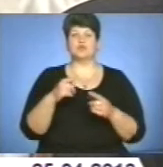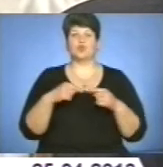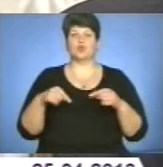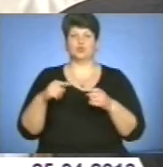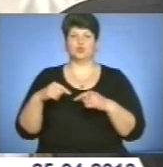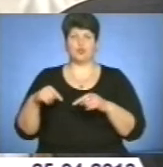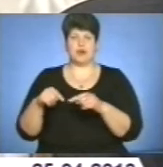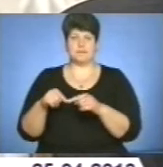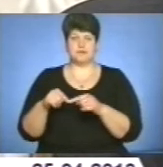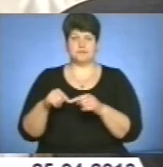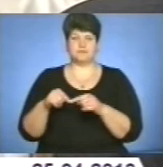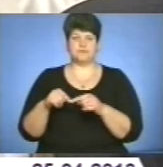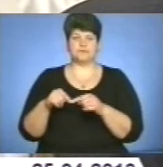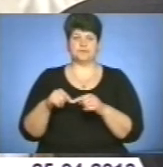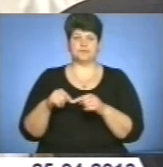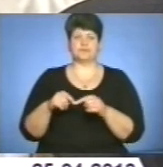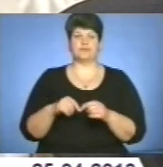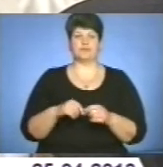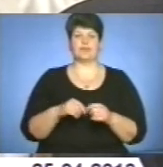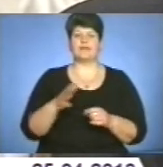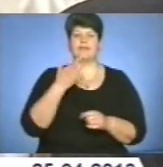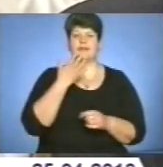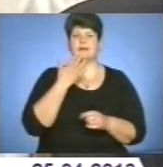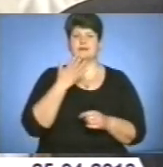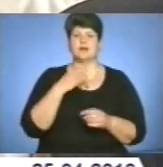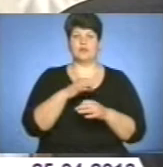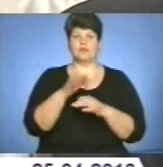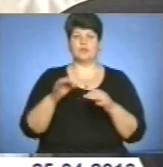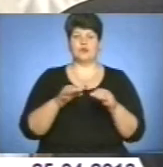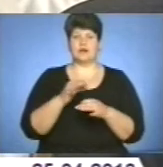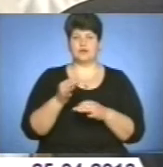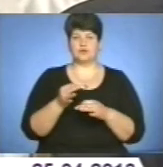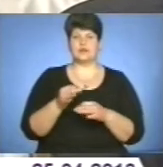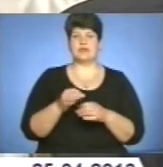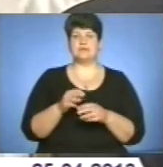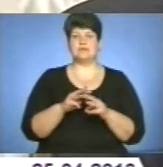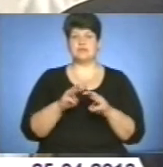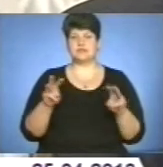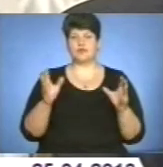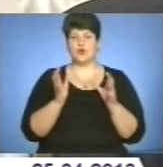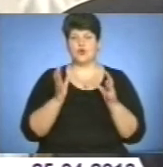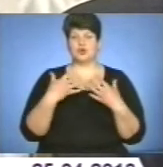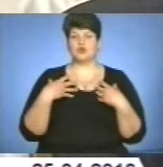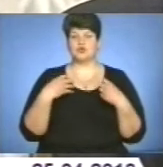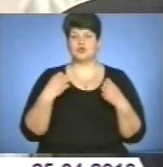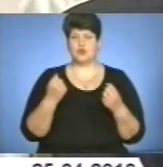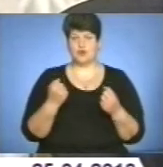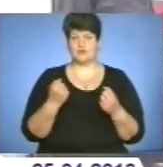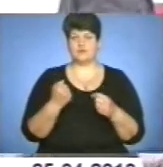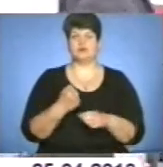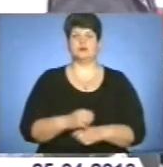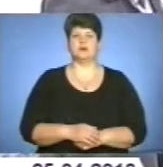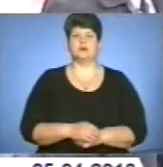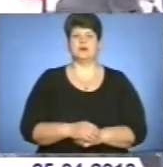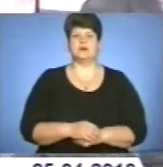національного правоту, і, звичайно, Міністерство охорони здоров'я, як ключового міністерства».